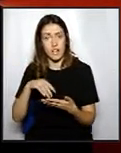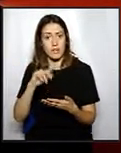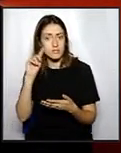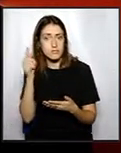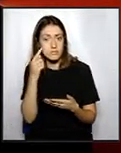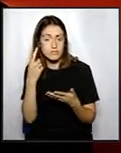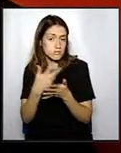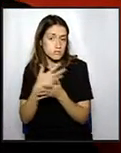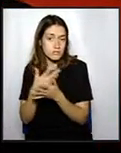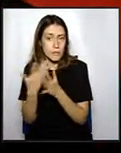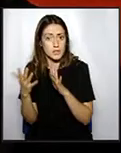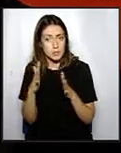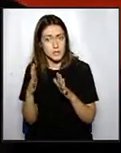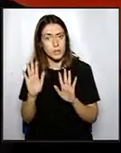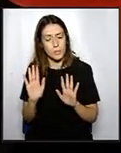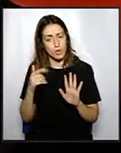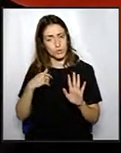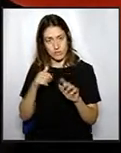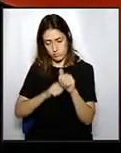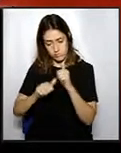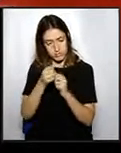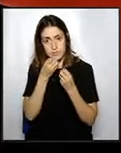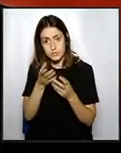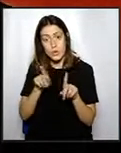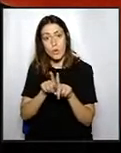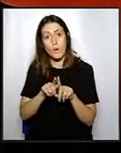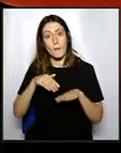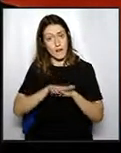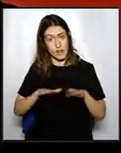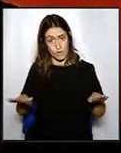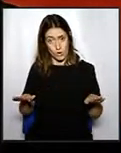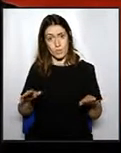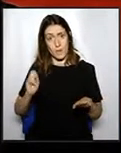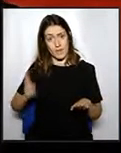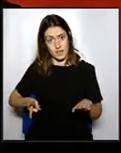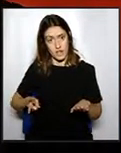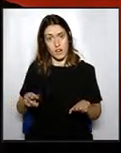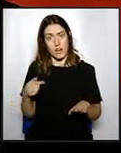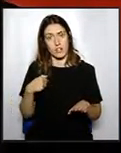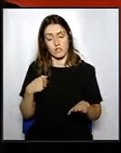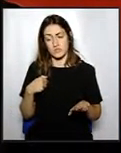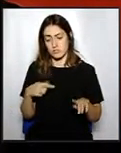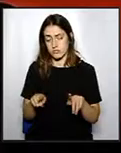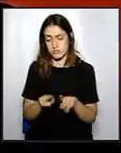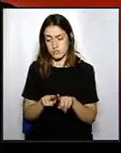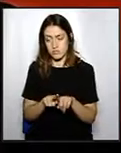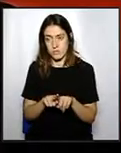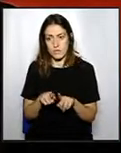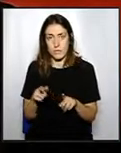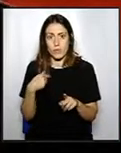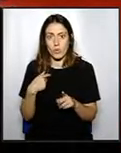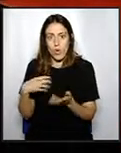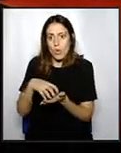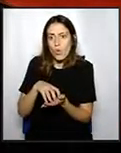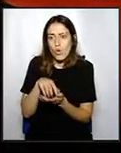jo ja li avanço que el grup municipal de plataforma vigatana, evidentment, que en aquest cas no posem ni en dubte la seva innocència